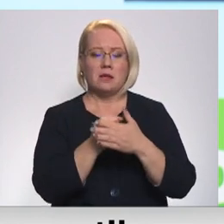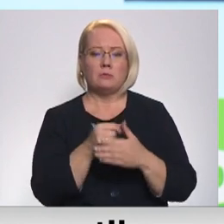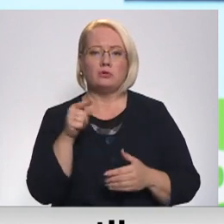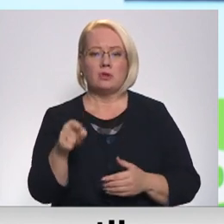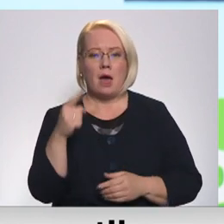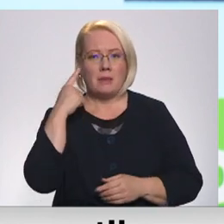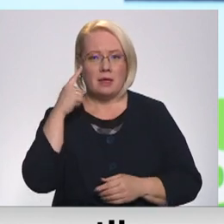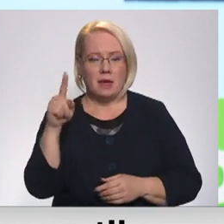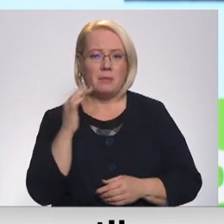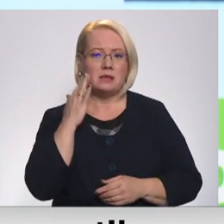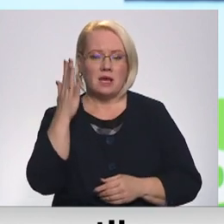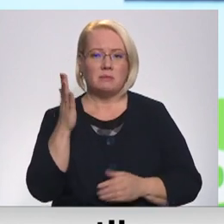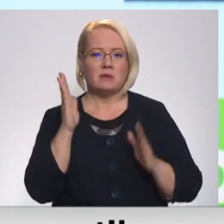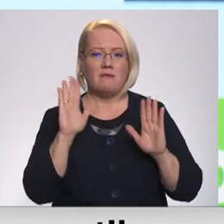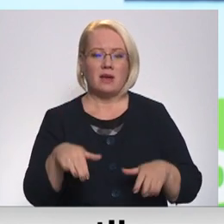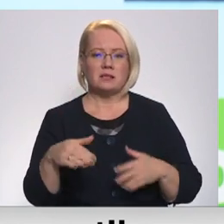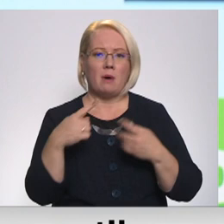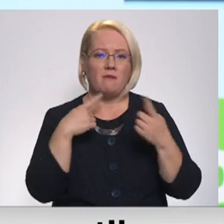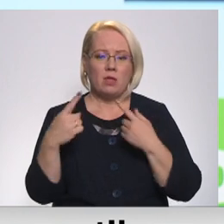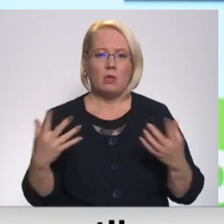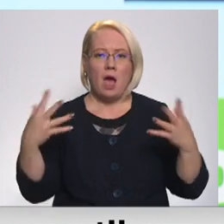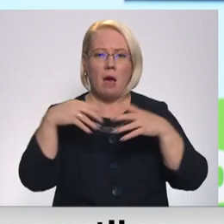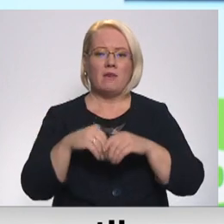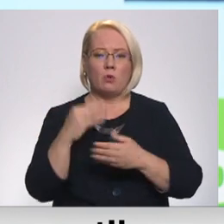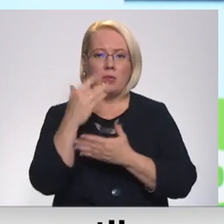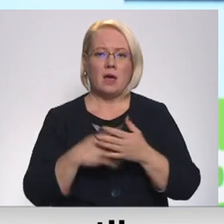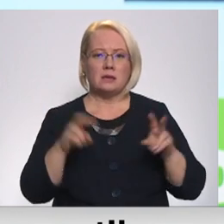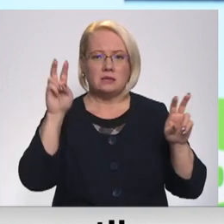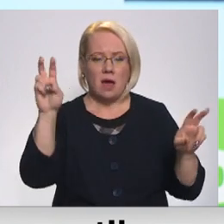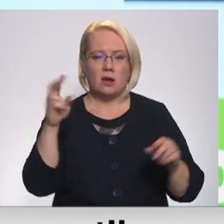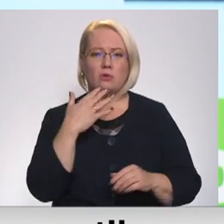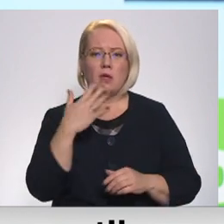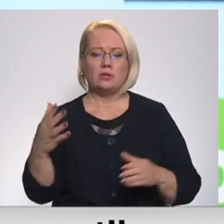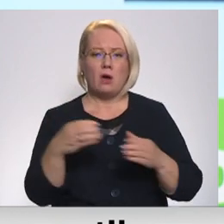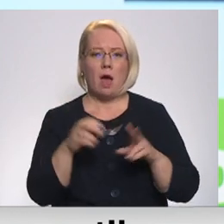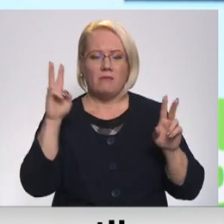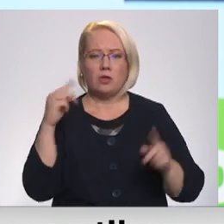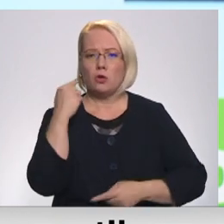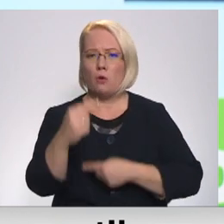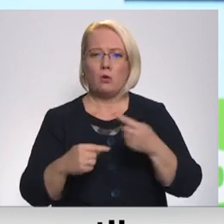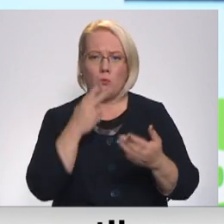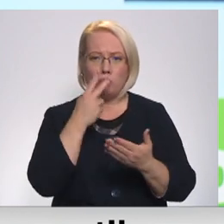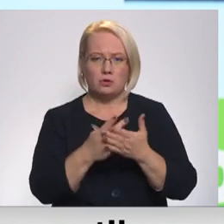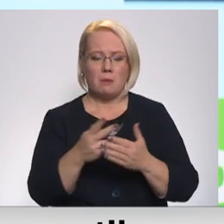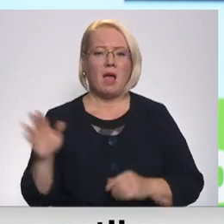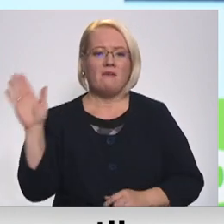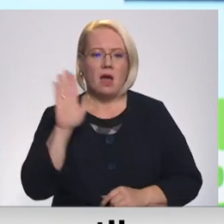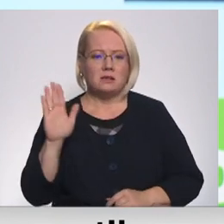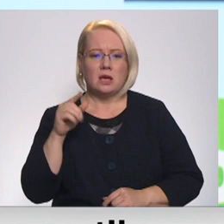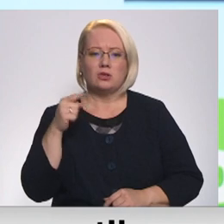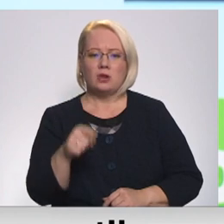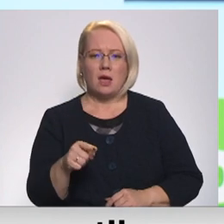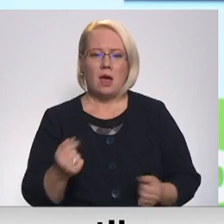cerams mums būs iespēja pārunāt arī ar apvienoto sarakstu un atcinālā apvienību. Mēs joprojām uzskatām, ka valstiski šajā